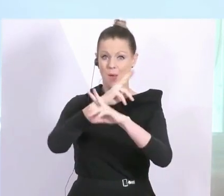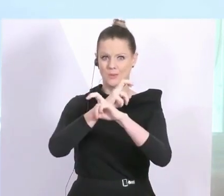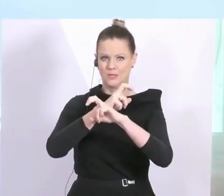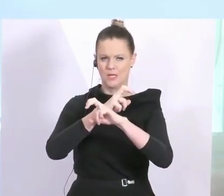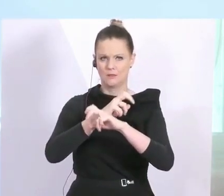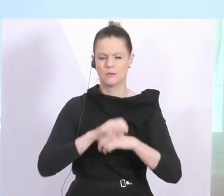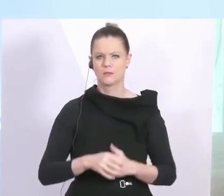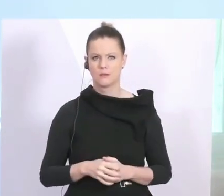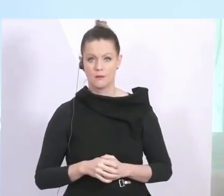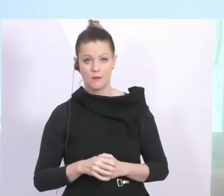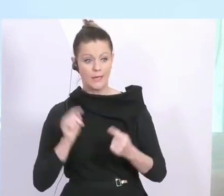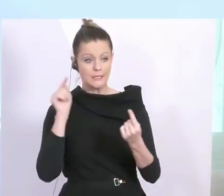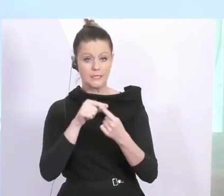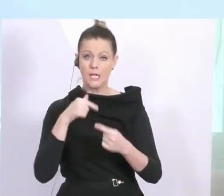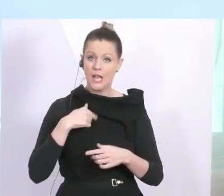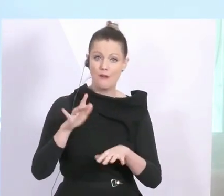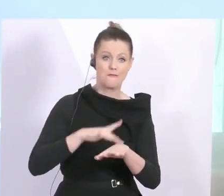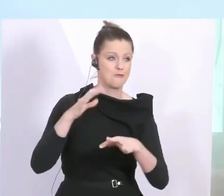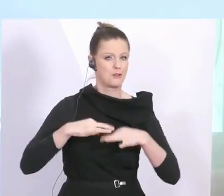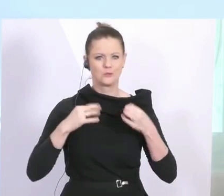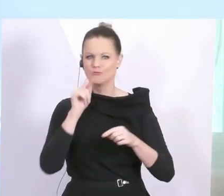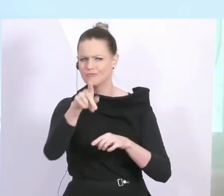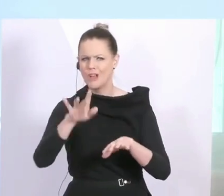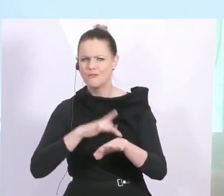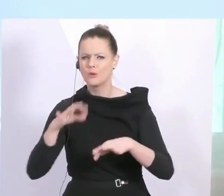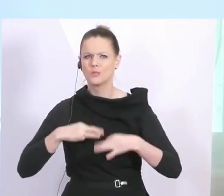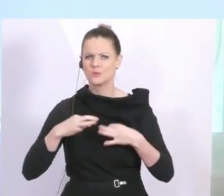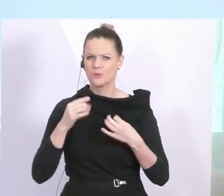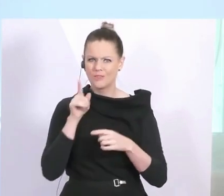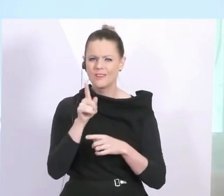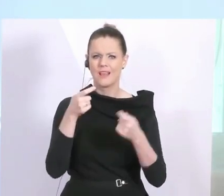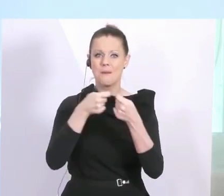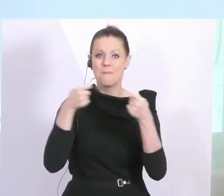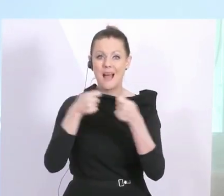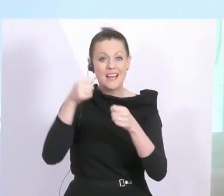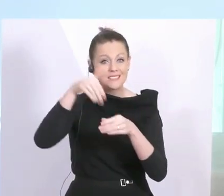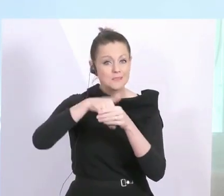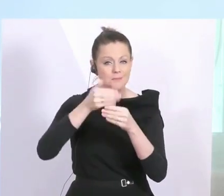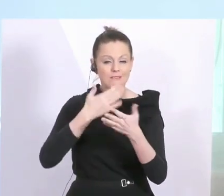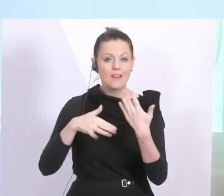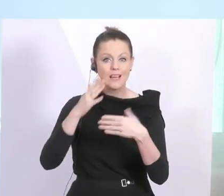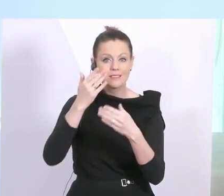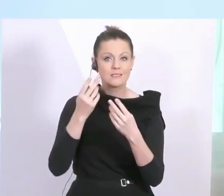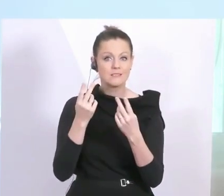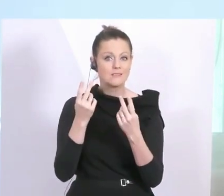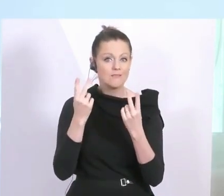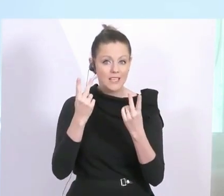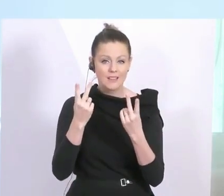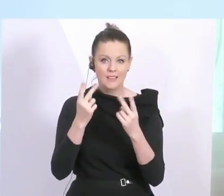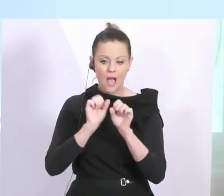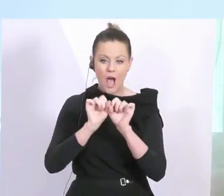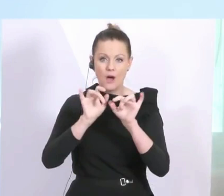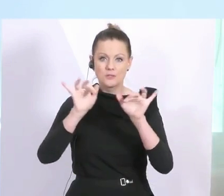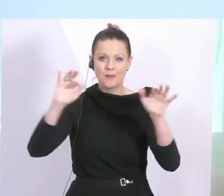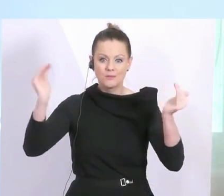darum, ob ich mich gesund fühle oder ein anderer. Es geht bei diesen Maßnahmen meistens darum, dass man die Ausbreitung verhindert und